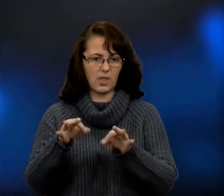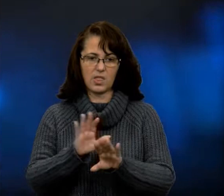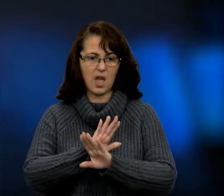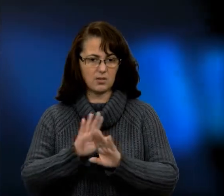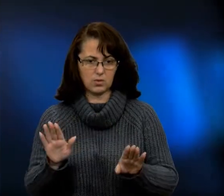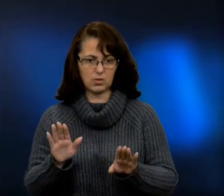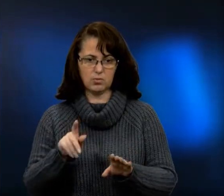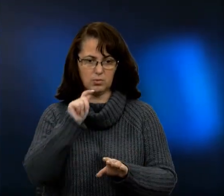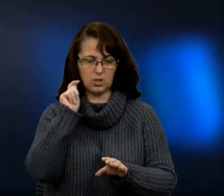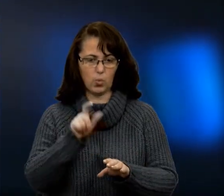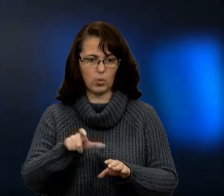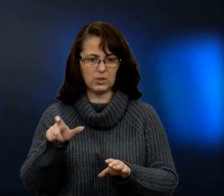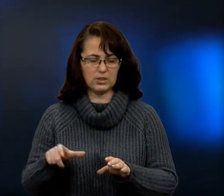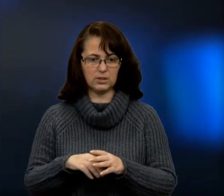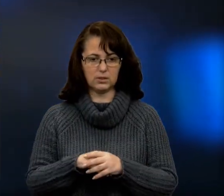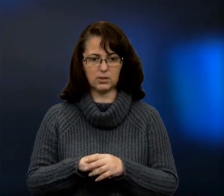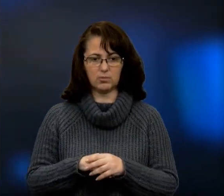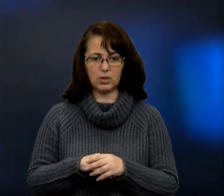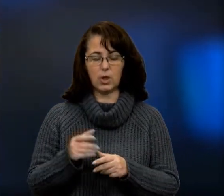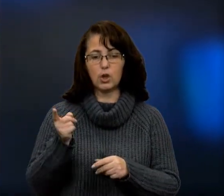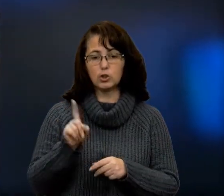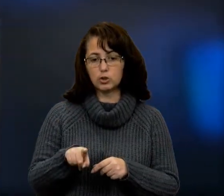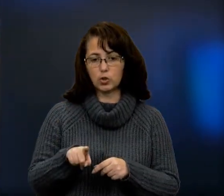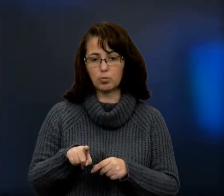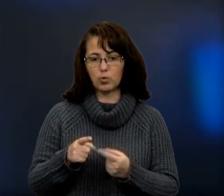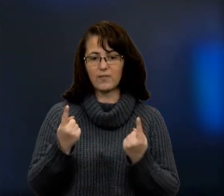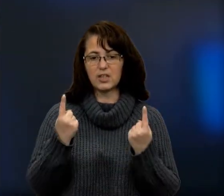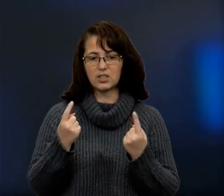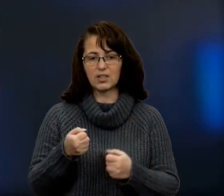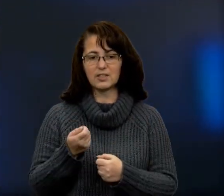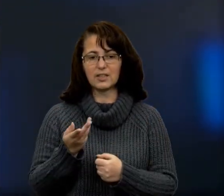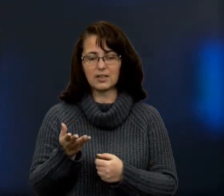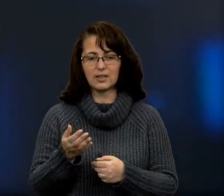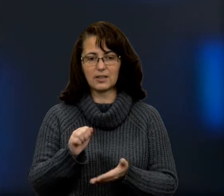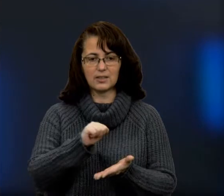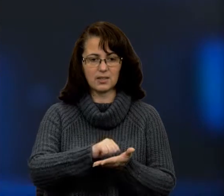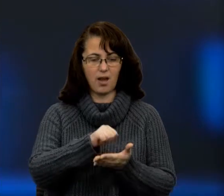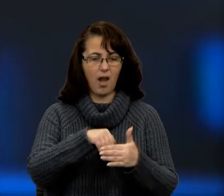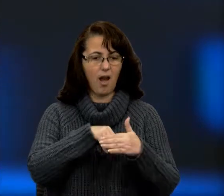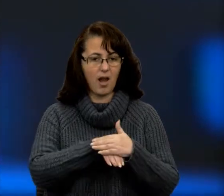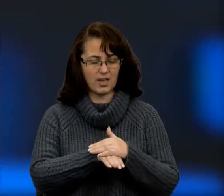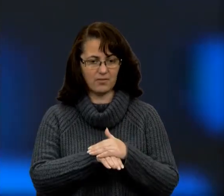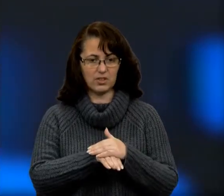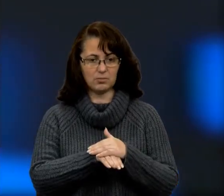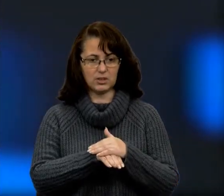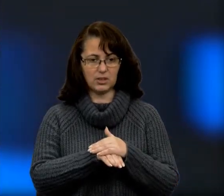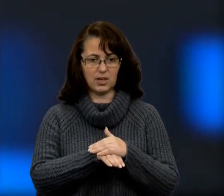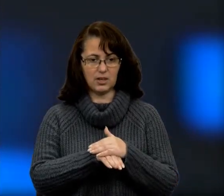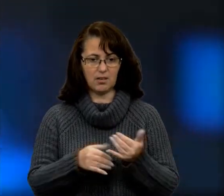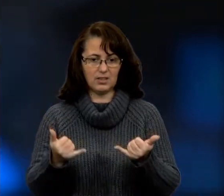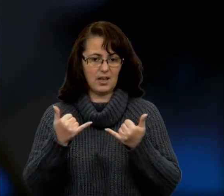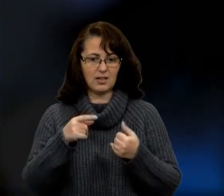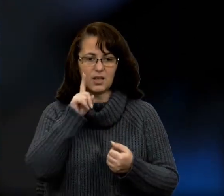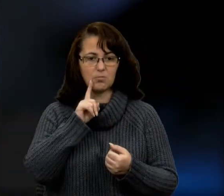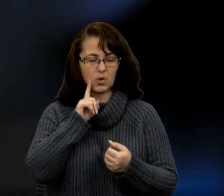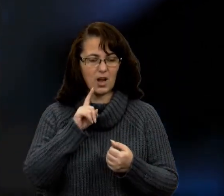тим більше українські. Тому величезна кількість архівних матеріалів для нас поки